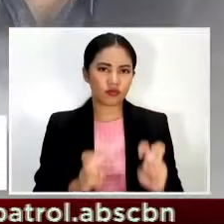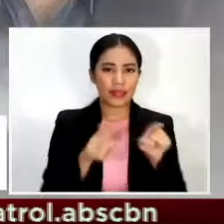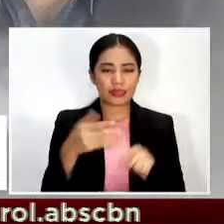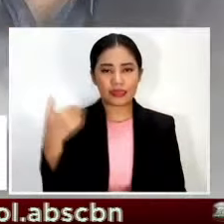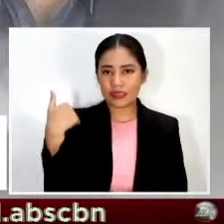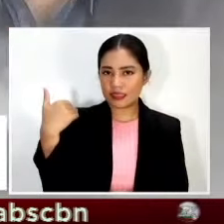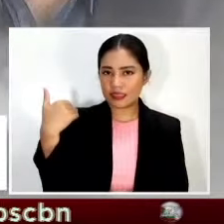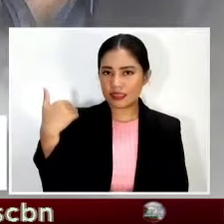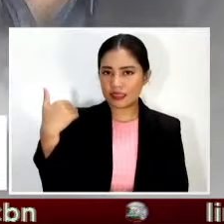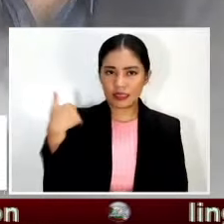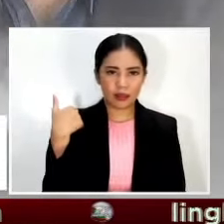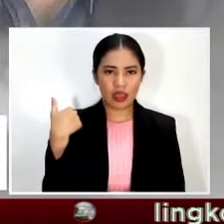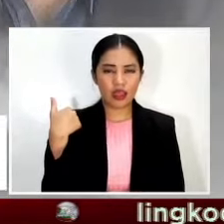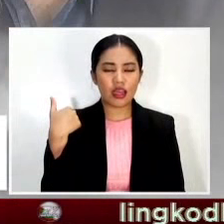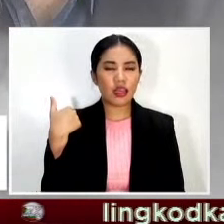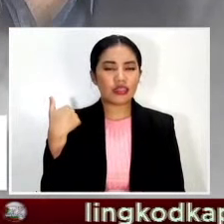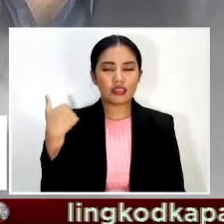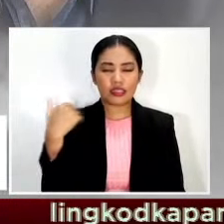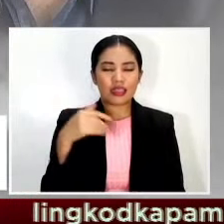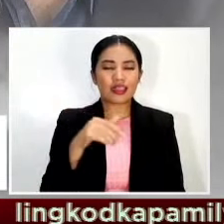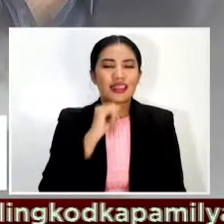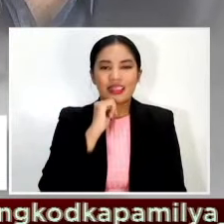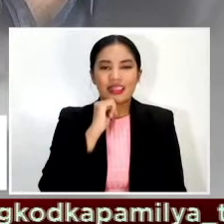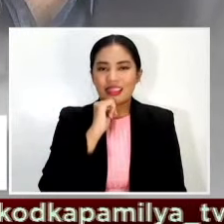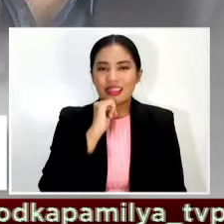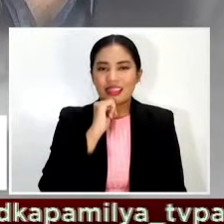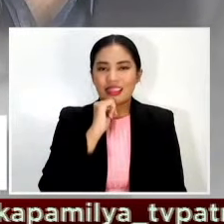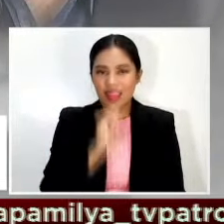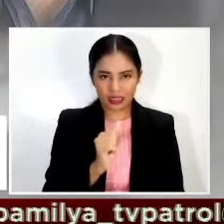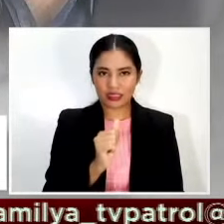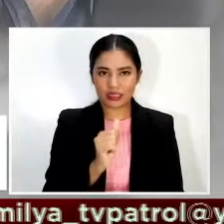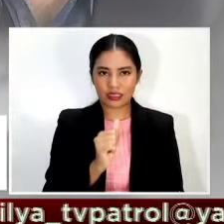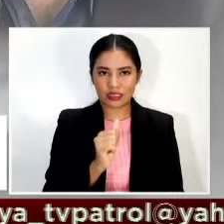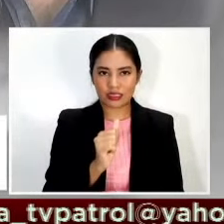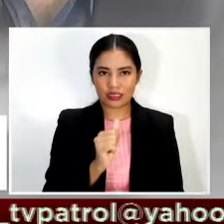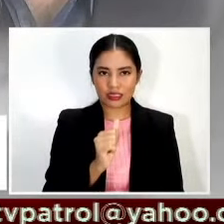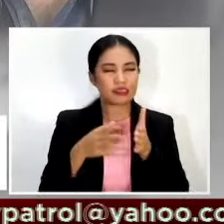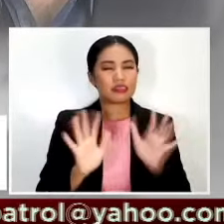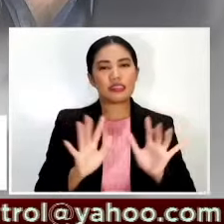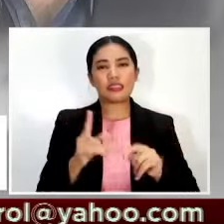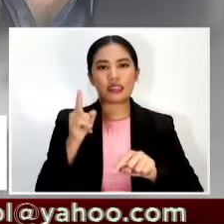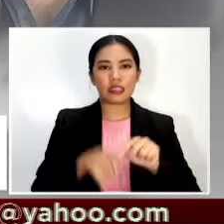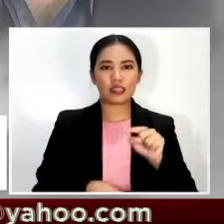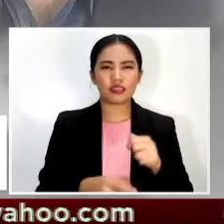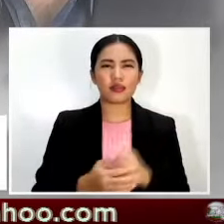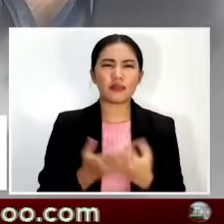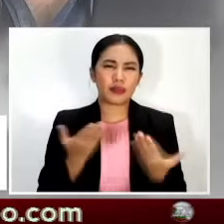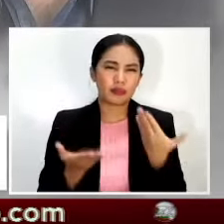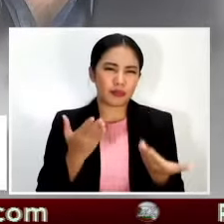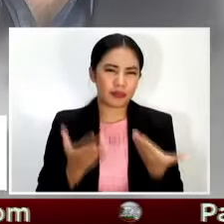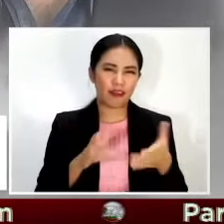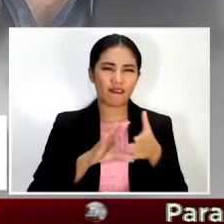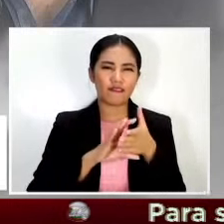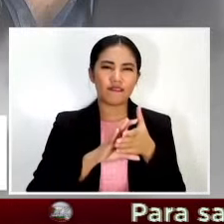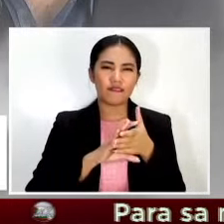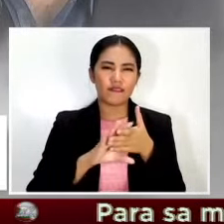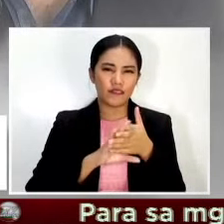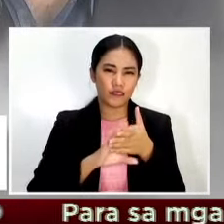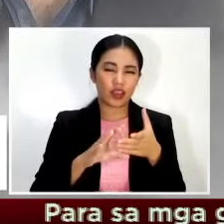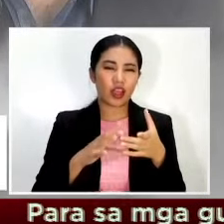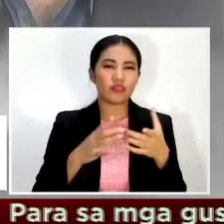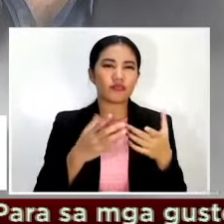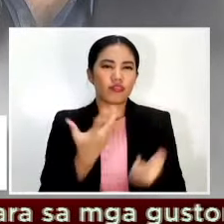labor yung boxing card or ID or pass ay gawing parang incentivo